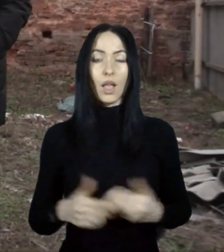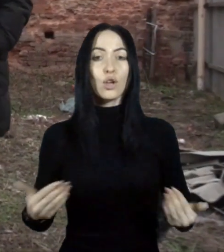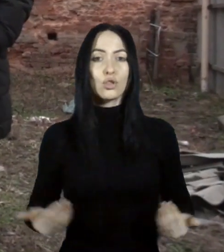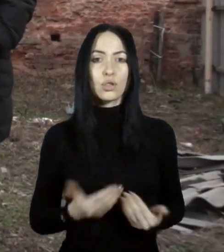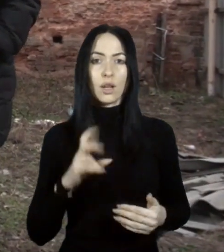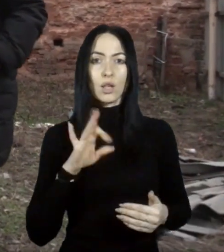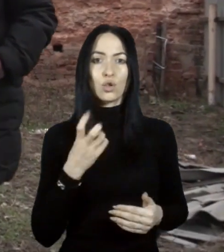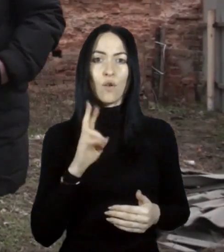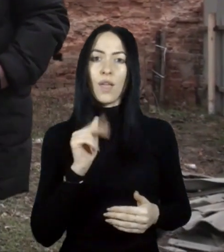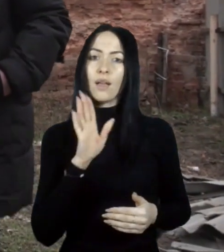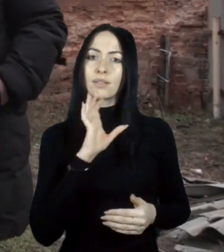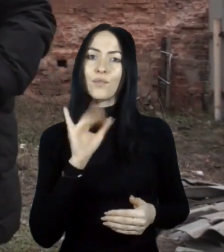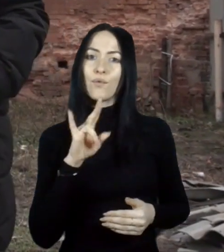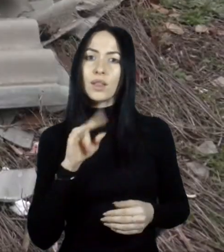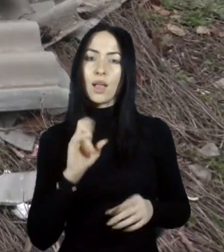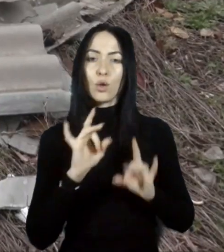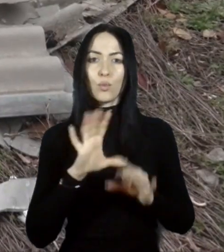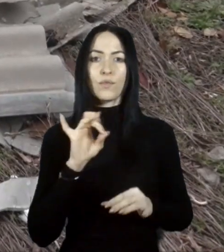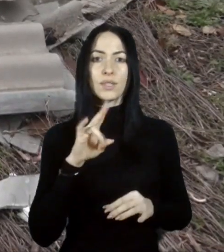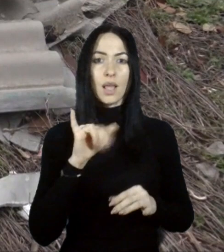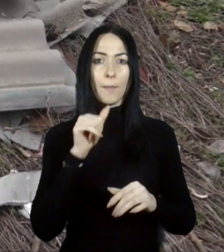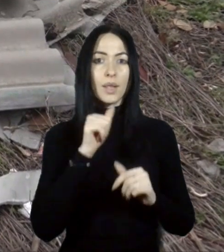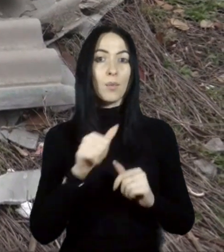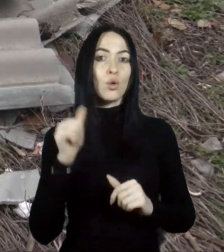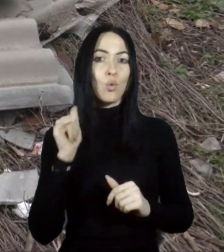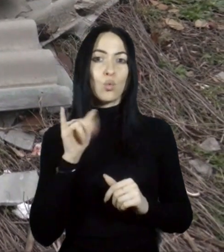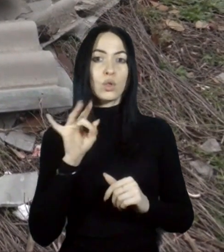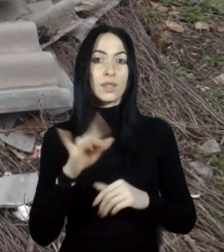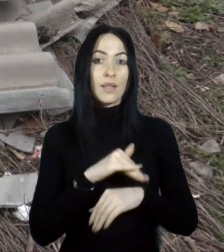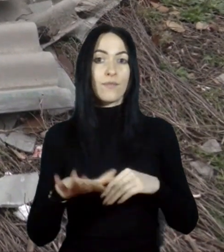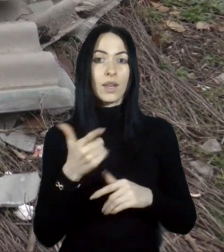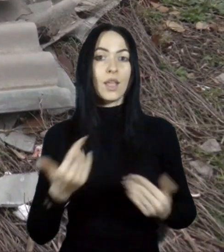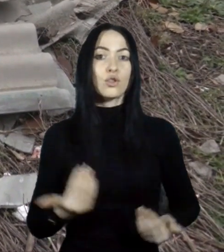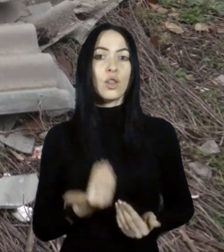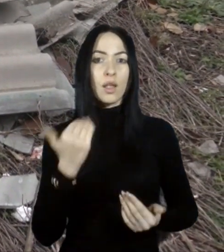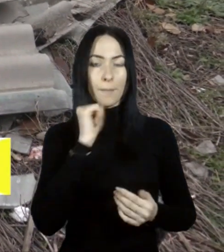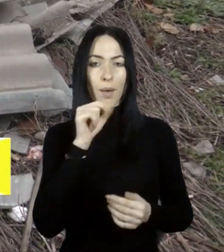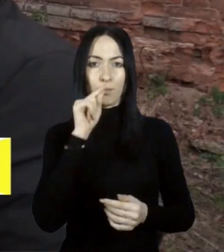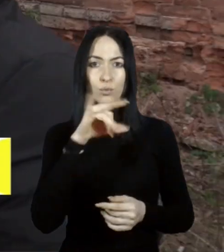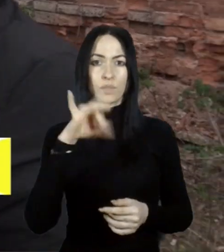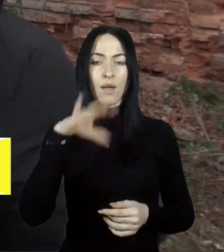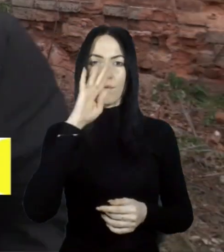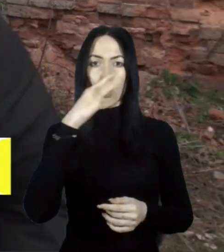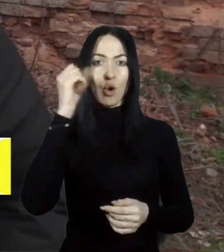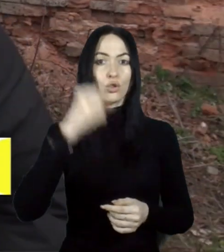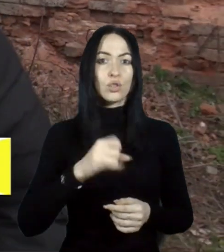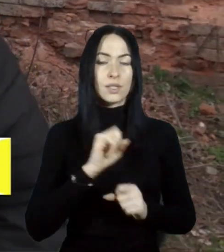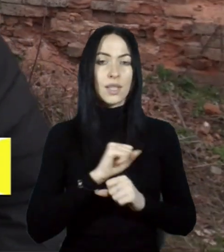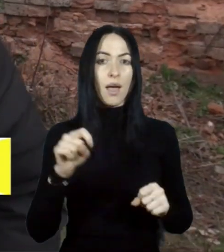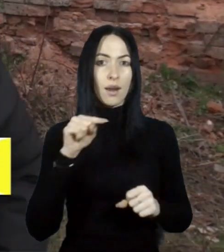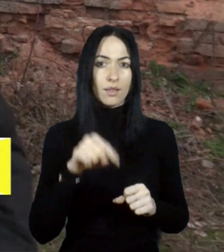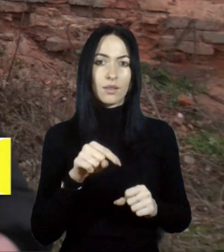'янська Світлана розповідає, у серпні минулого року у двір, де жила її бабуся, прилетів ворожий снаряд. Як би від